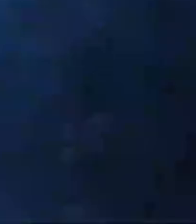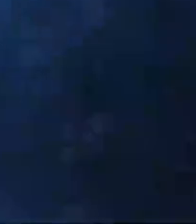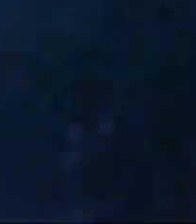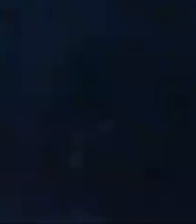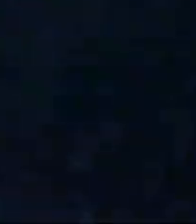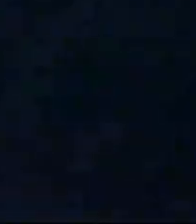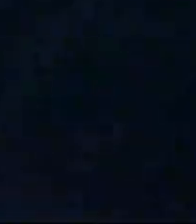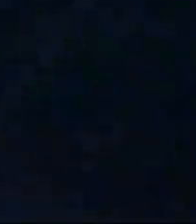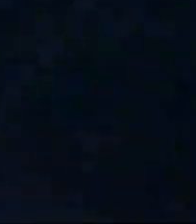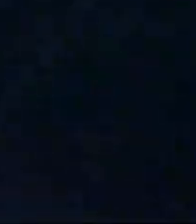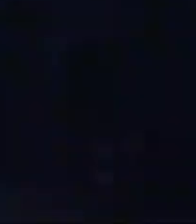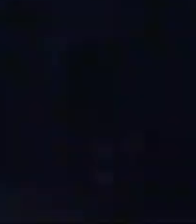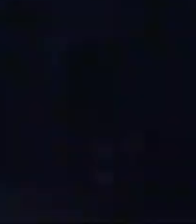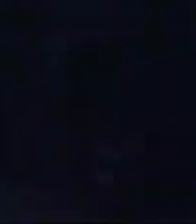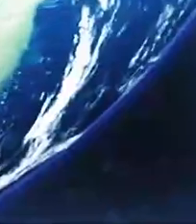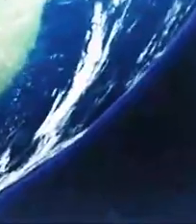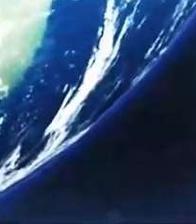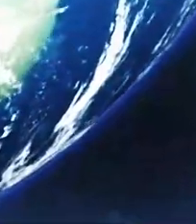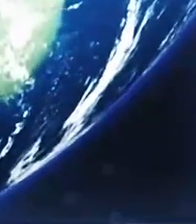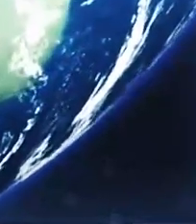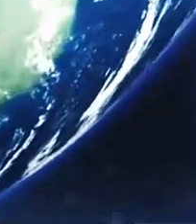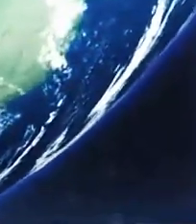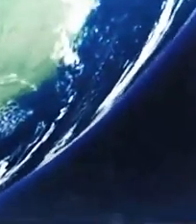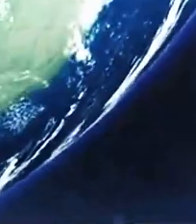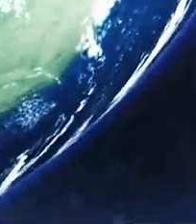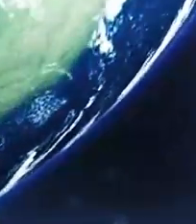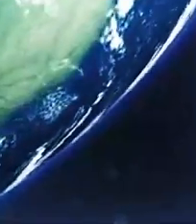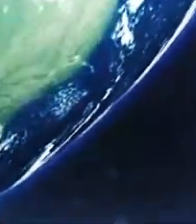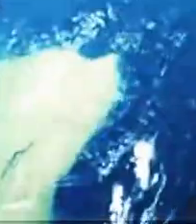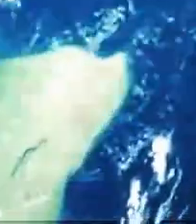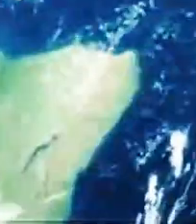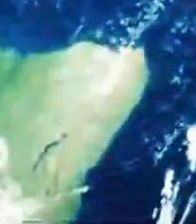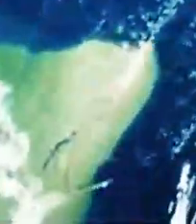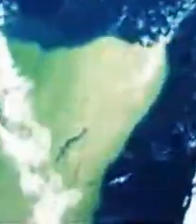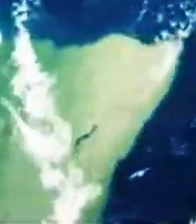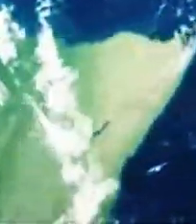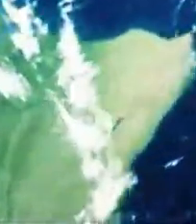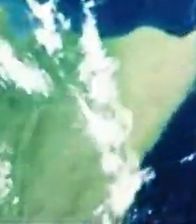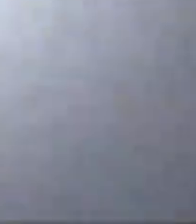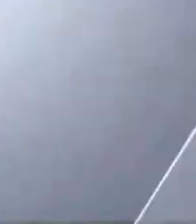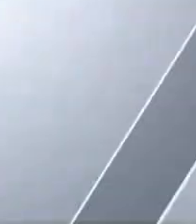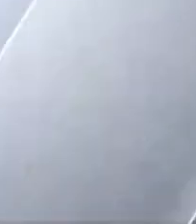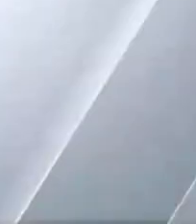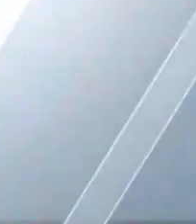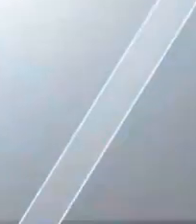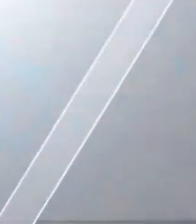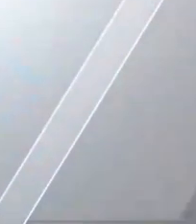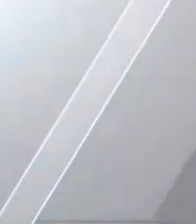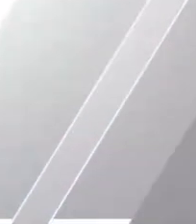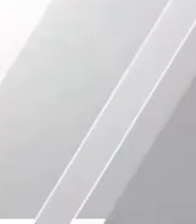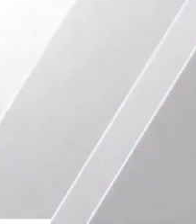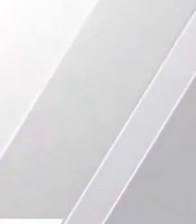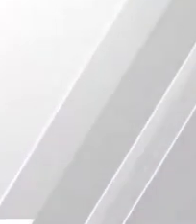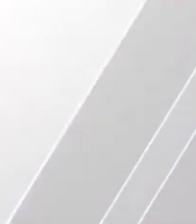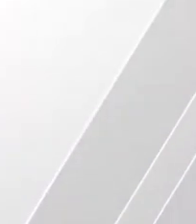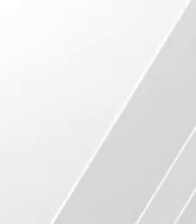Aldraya A踏aanya entre O que Criança